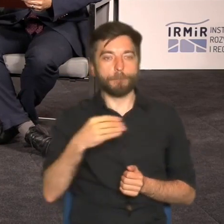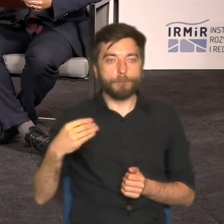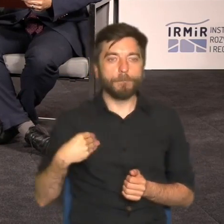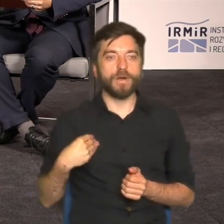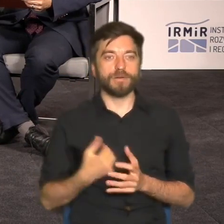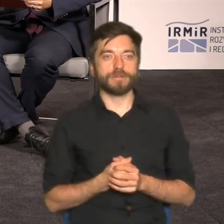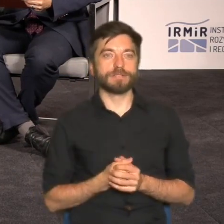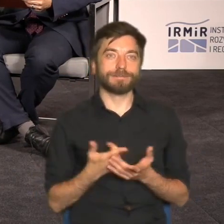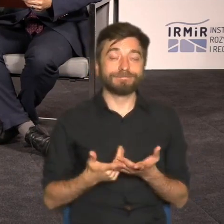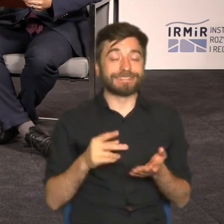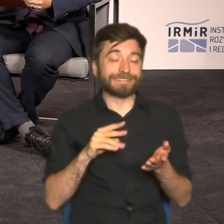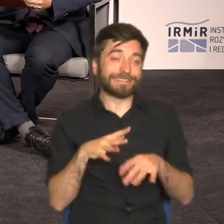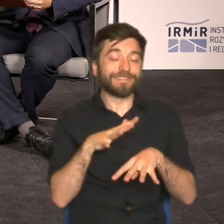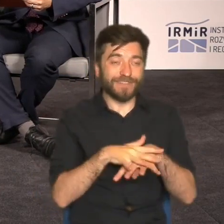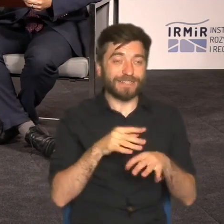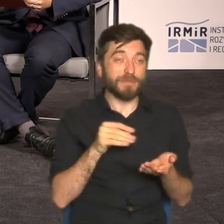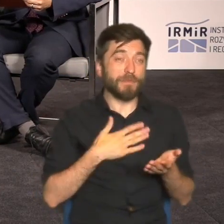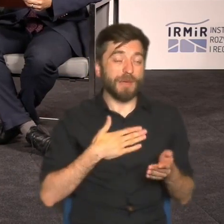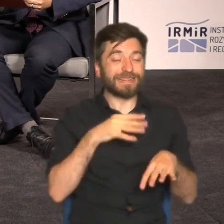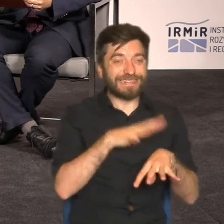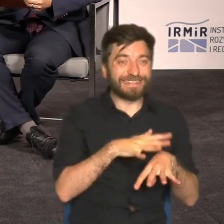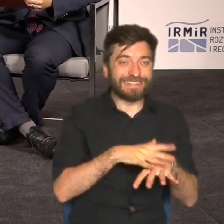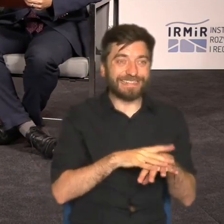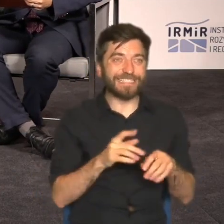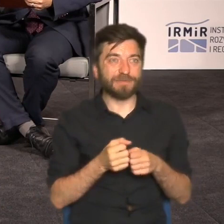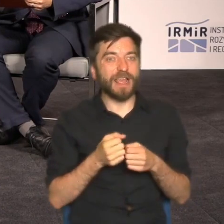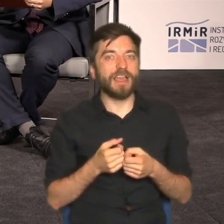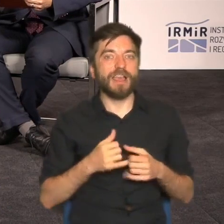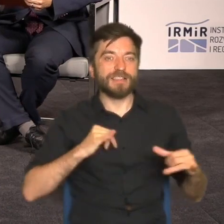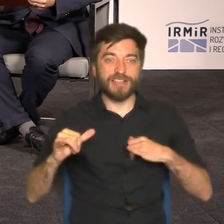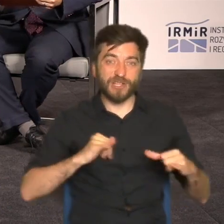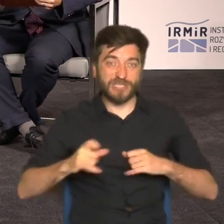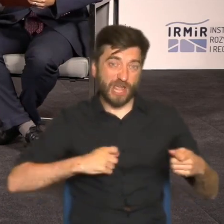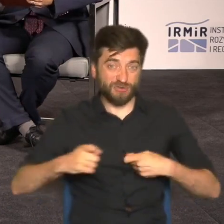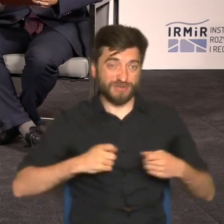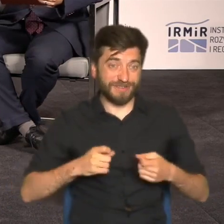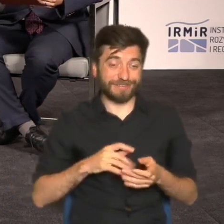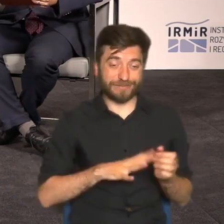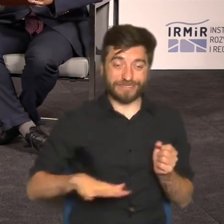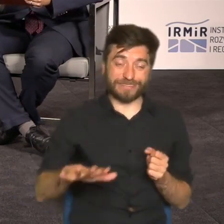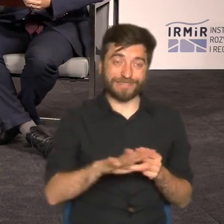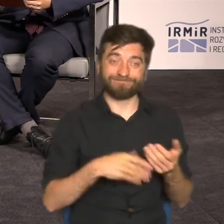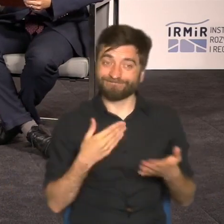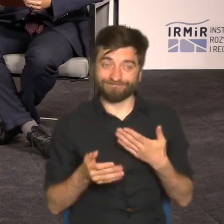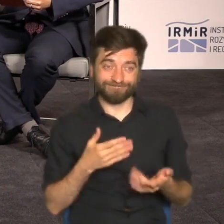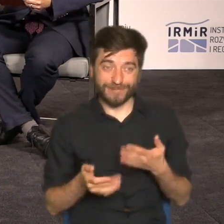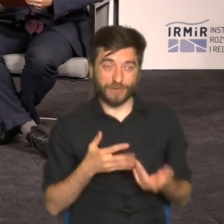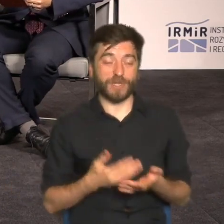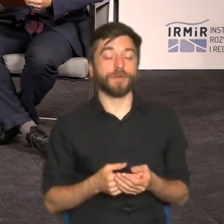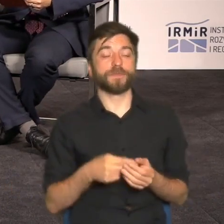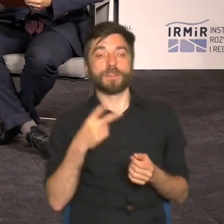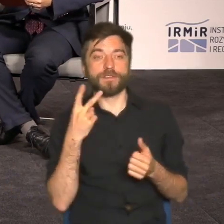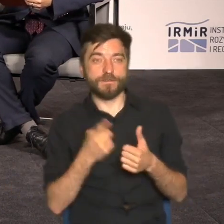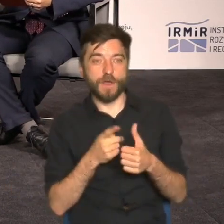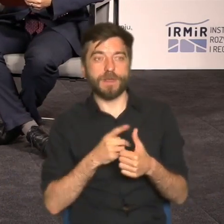to by tu nie mówić, niedoskonały system zarządzania przestrzenią, który właśnie opiera się na tych dwóch filarach, z